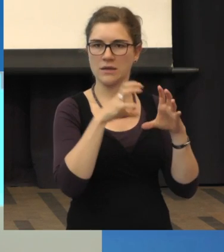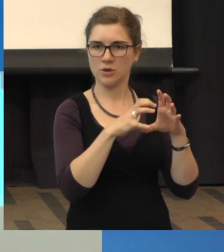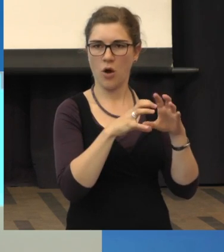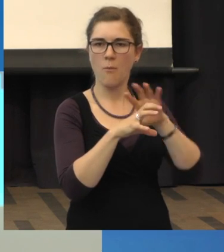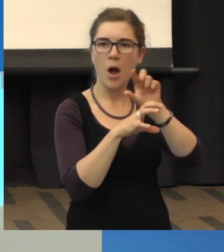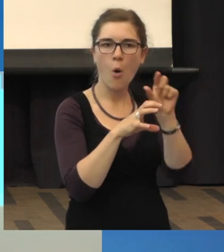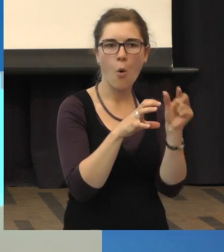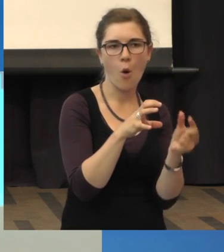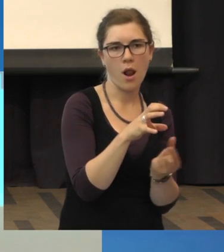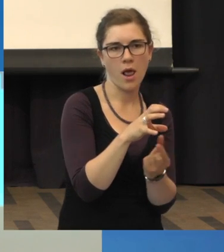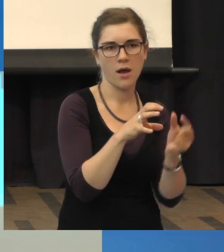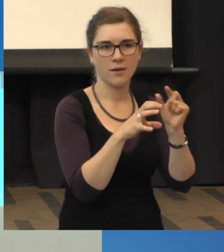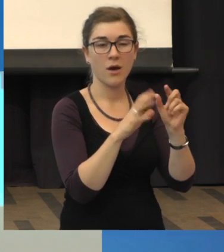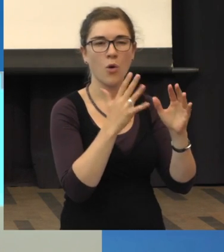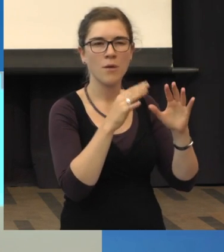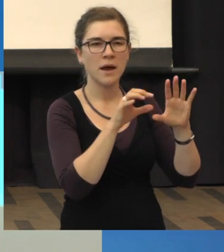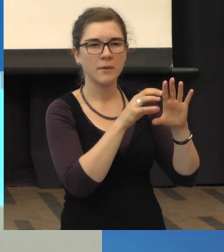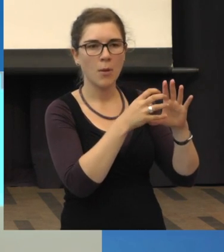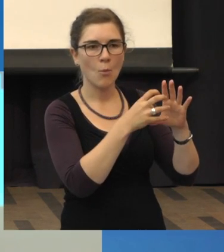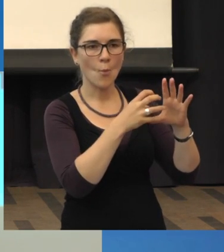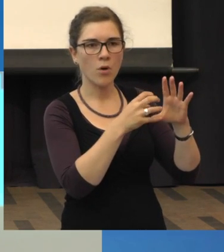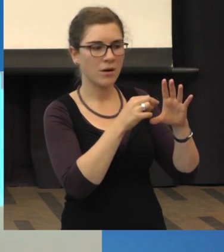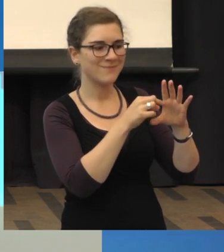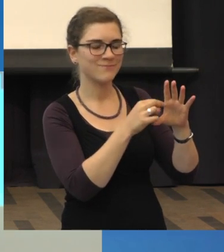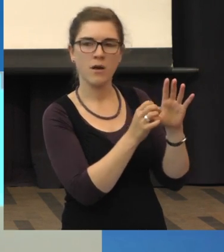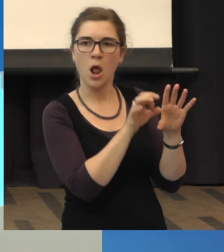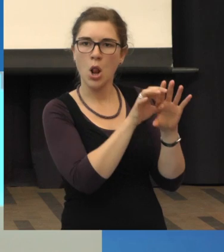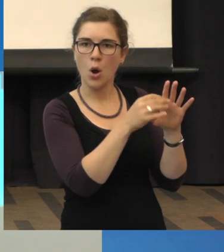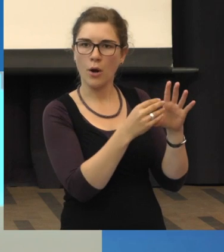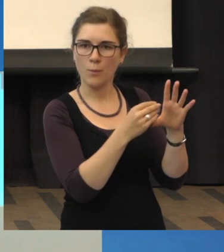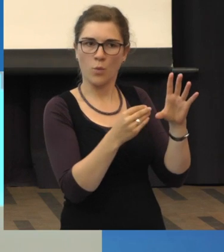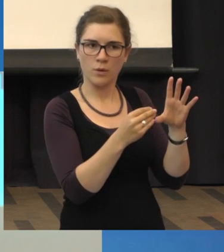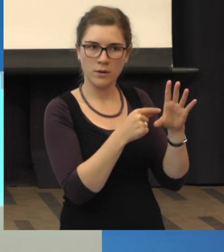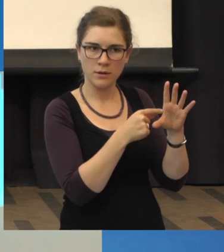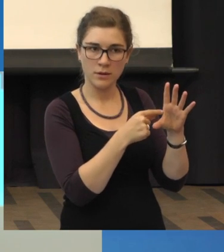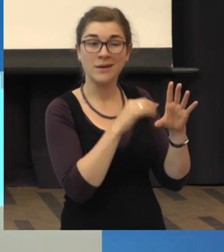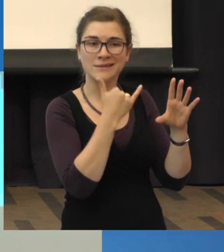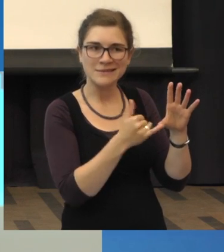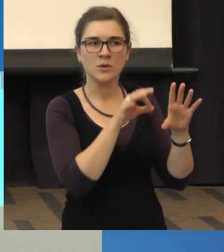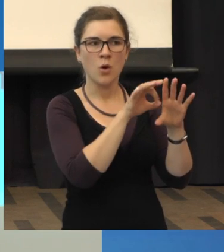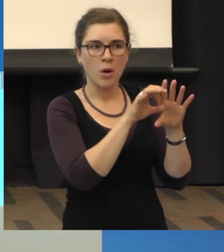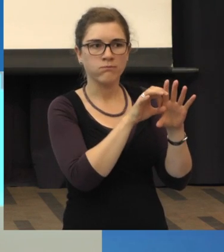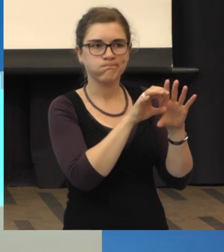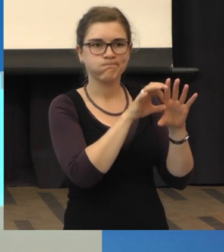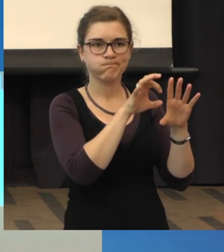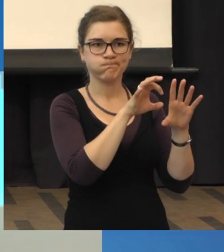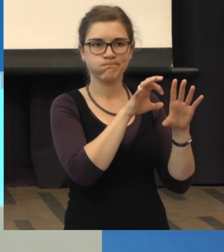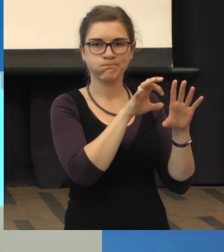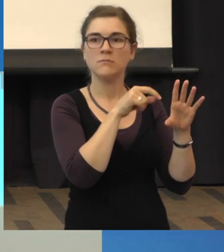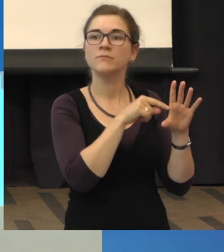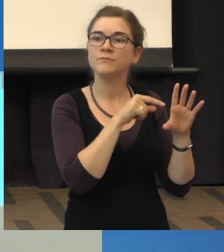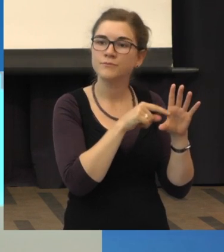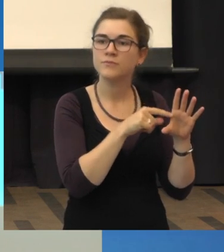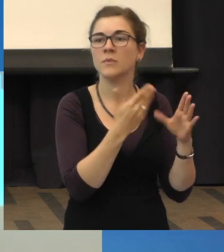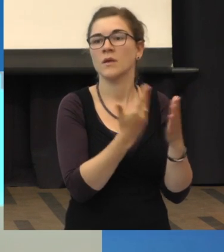hat so eine Hülle und der reißt manchmal ein minimales Loch in die Makula. Und wenn das Loch weiter fortschreitet, das führt zu ähnlichen Symptomen